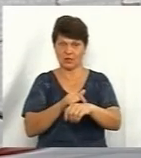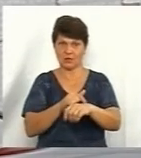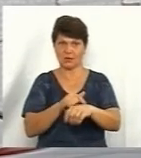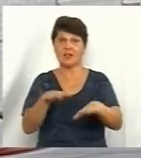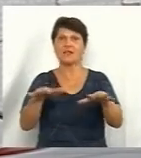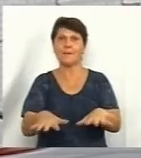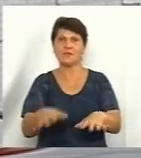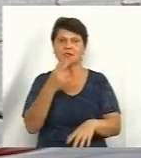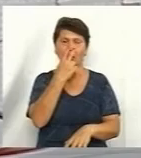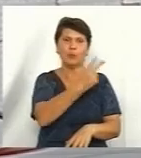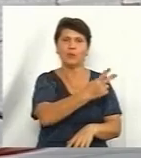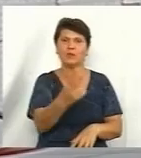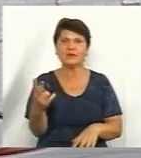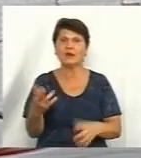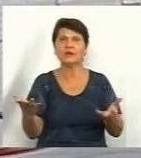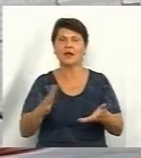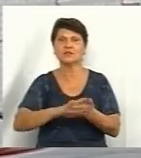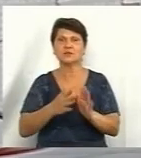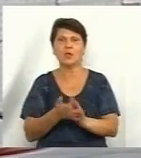на місце, подивитися, яка там ситуація,